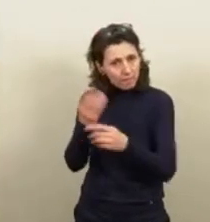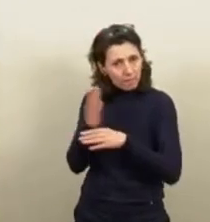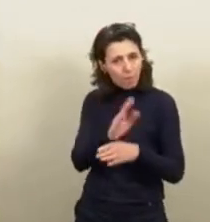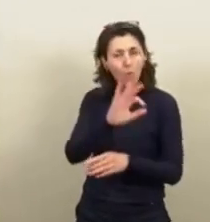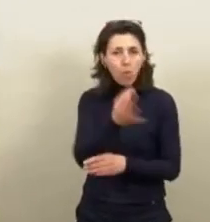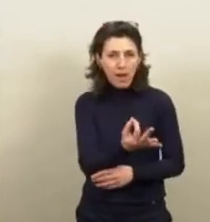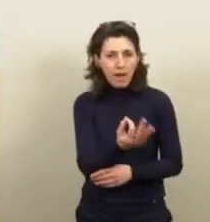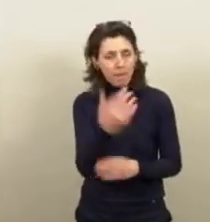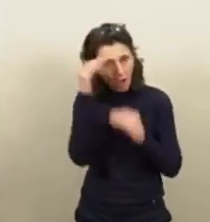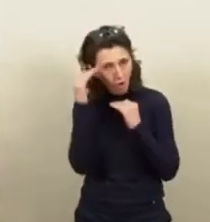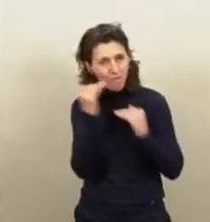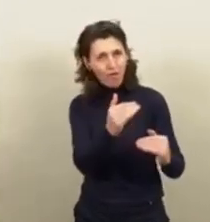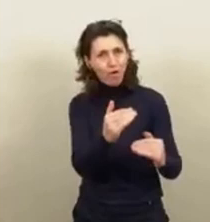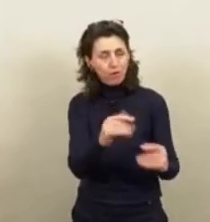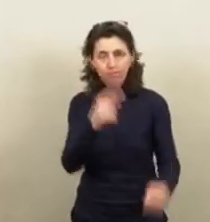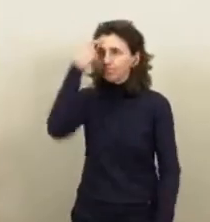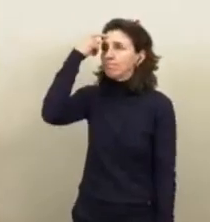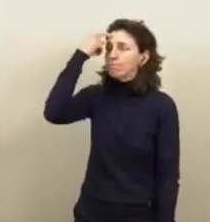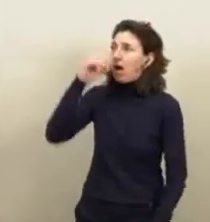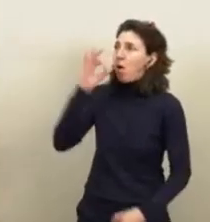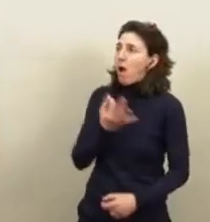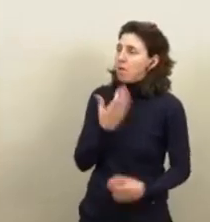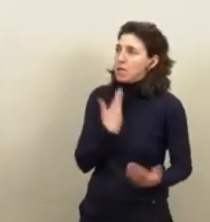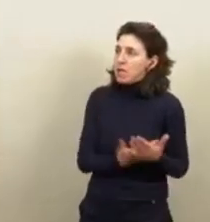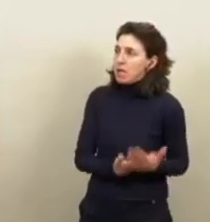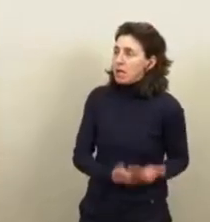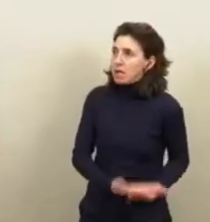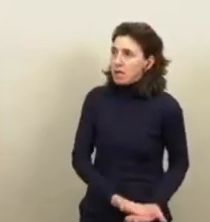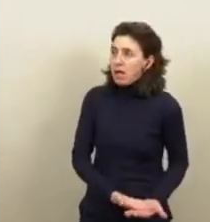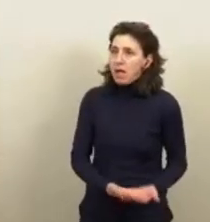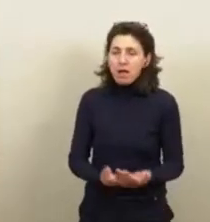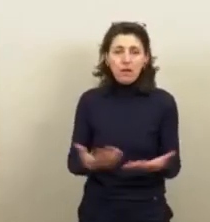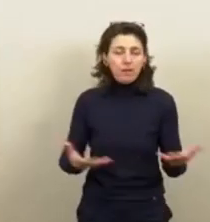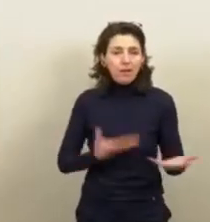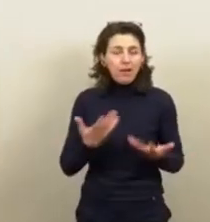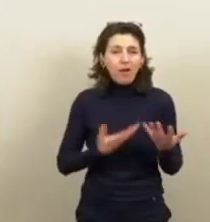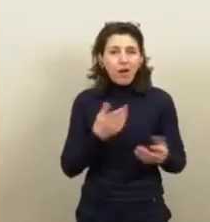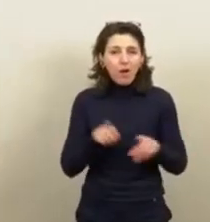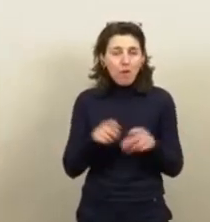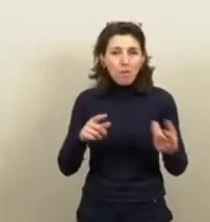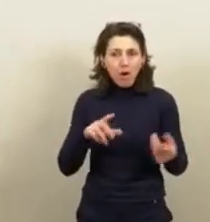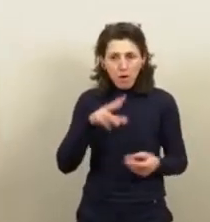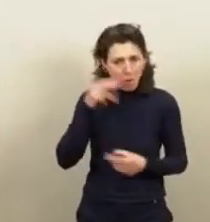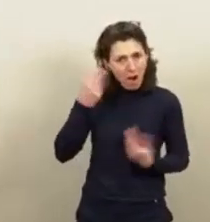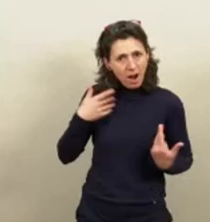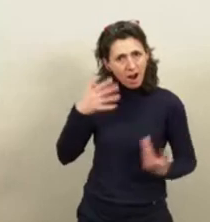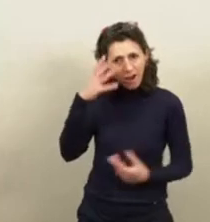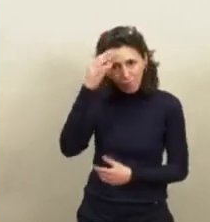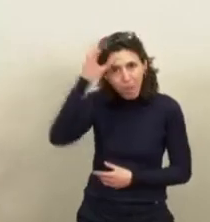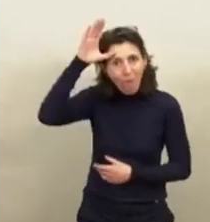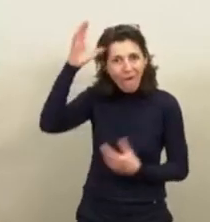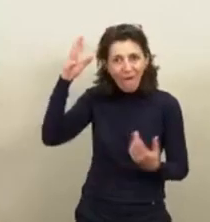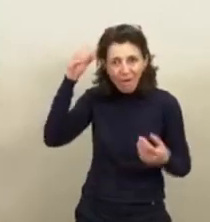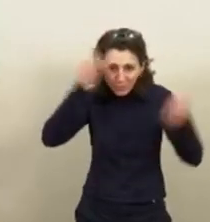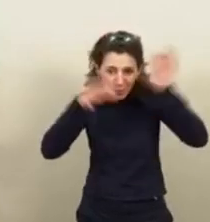mais faire confiance à sa prise de conscience, intégrer l'inconnu du monde, le génie des hommes qui inventent des solutions,